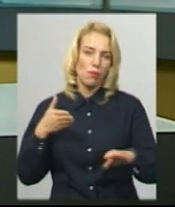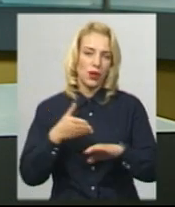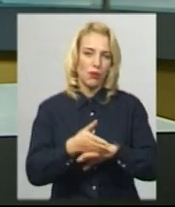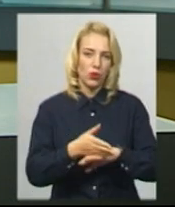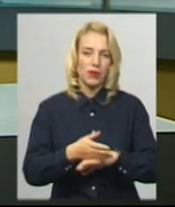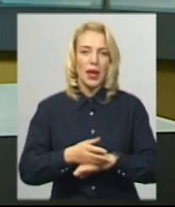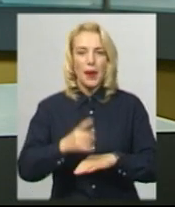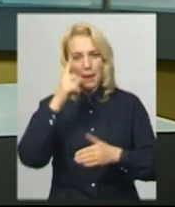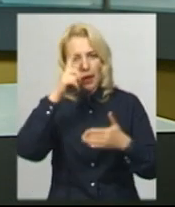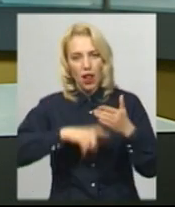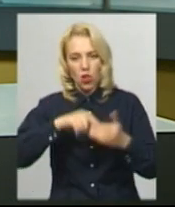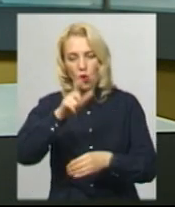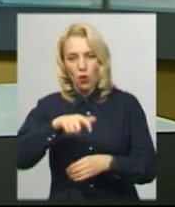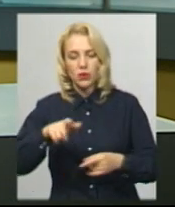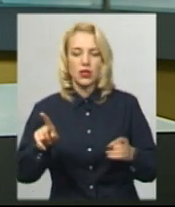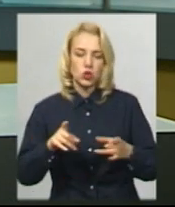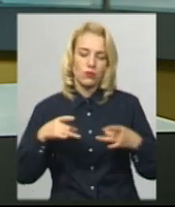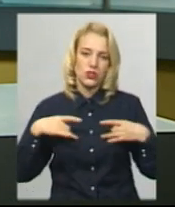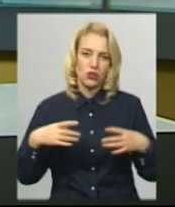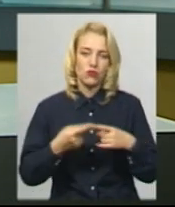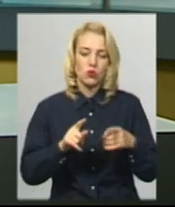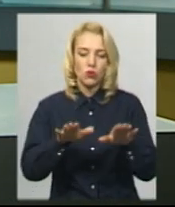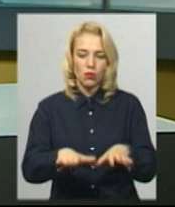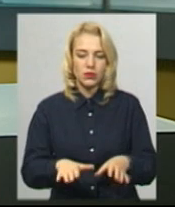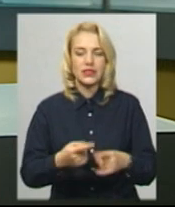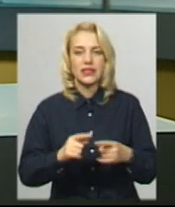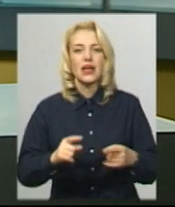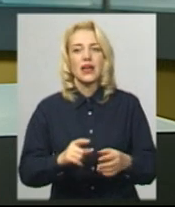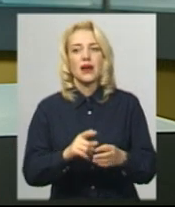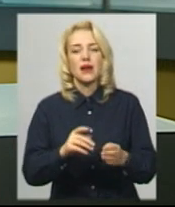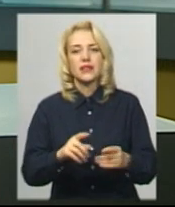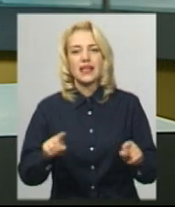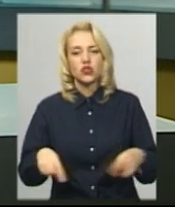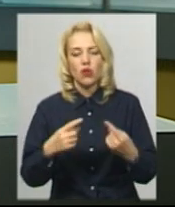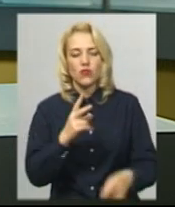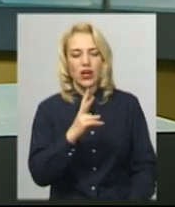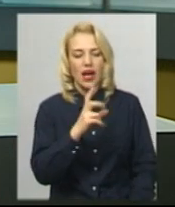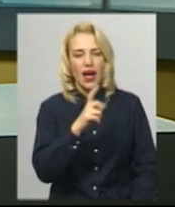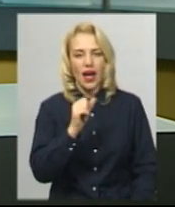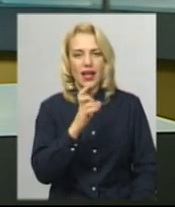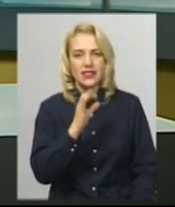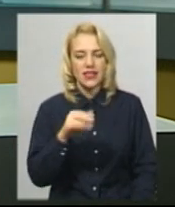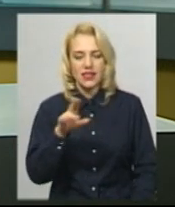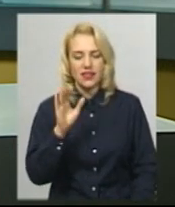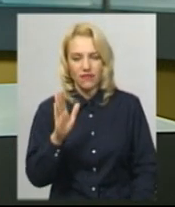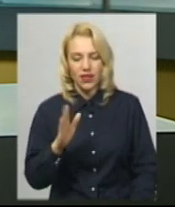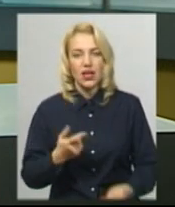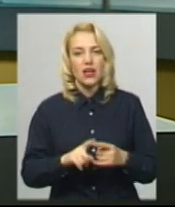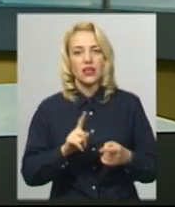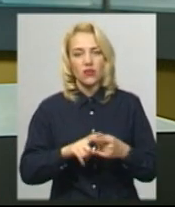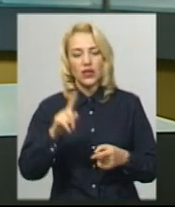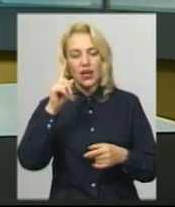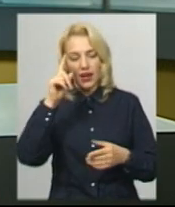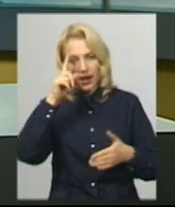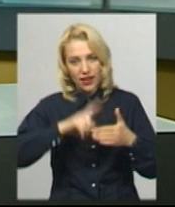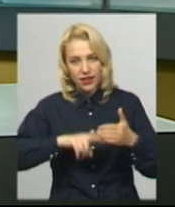відсвяткувати Новий рік. Саме в цьому місті похований засновник хасиду Ісраїль Бен Еліазер Баал Шем Тов. У релігійну історію